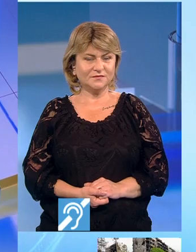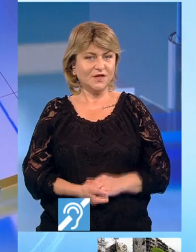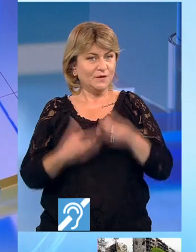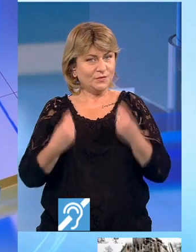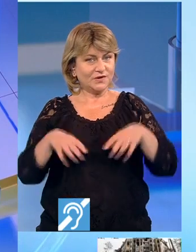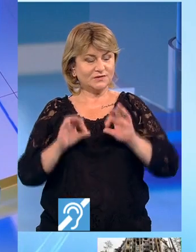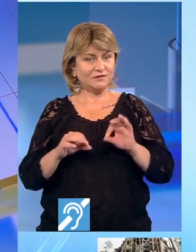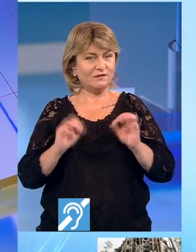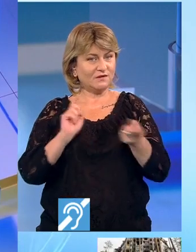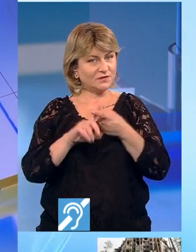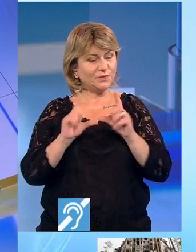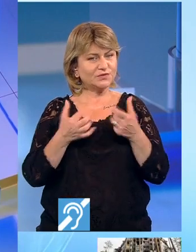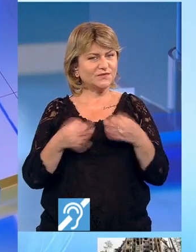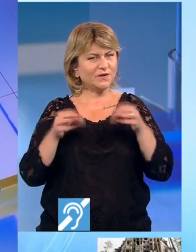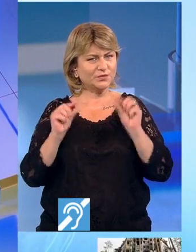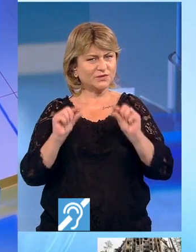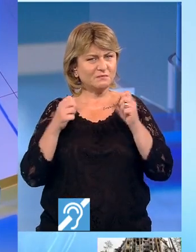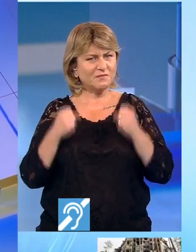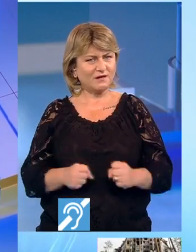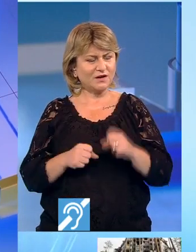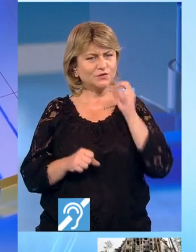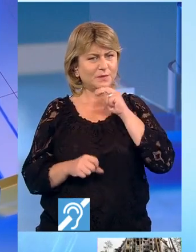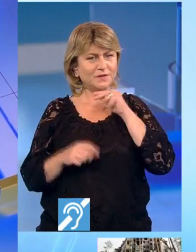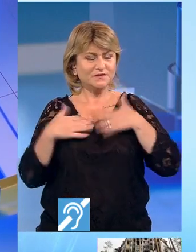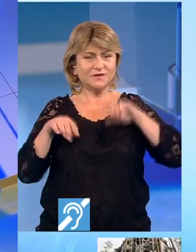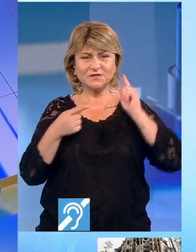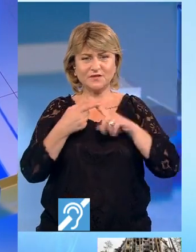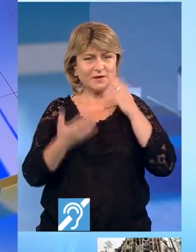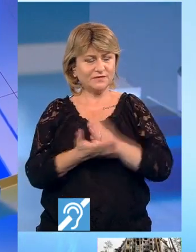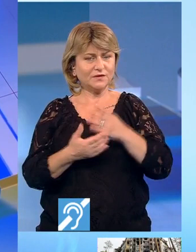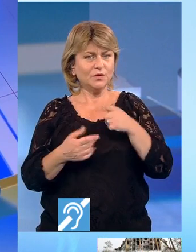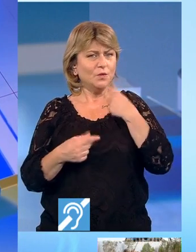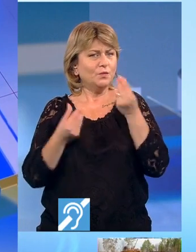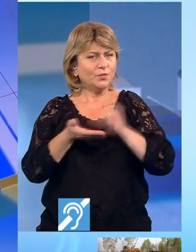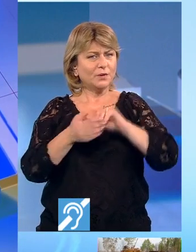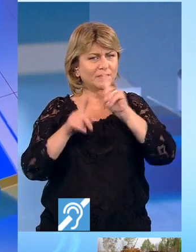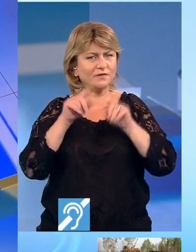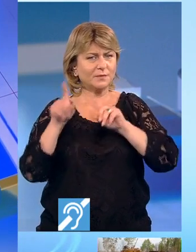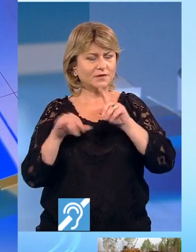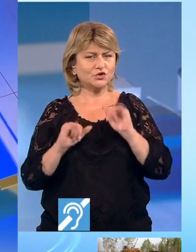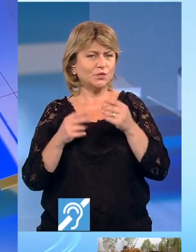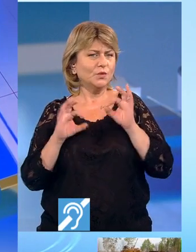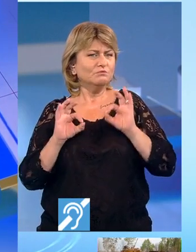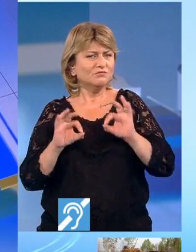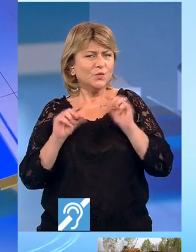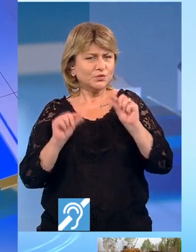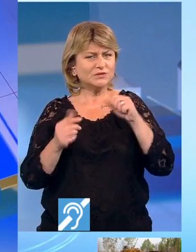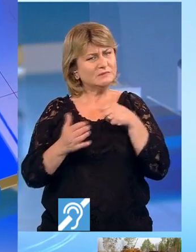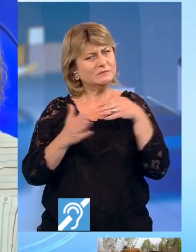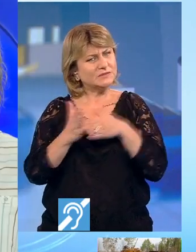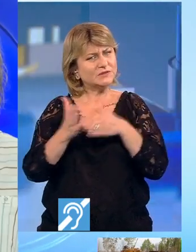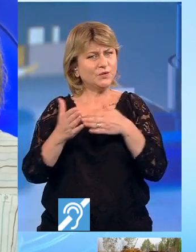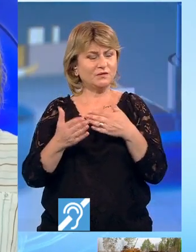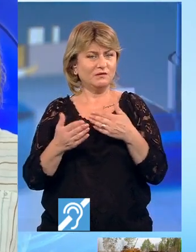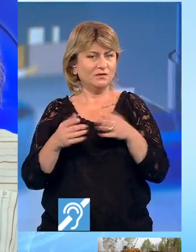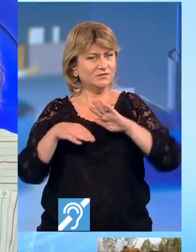Bun găsit! Relațiile pot fi un pic dificile, mai ales după amiază, vrem să aflăm adăvărul, punem întrebări și un pic de presiune punem pe cei din jurul nostru,